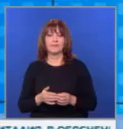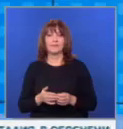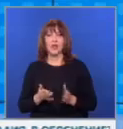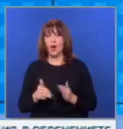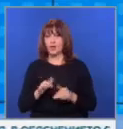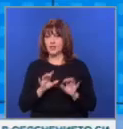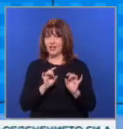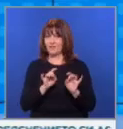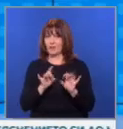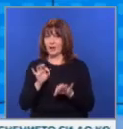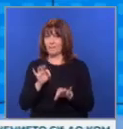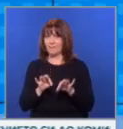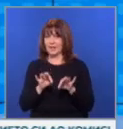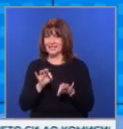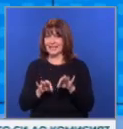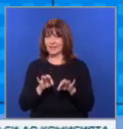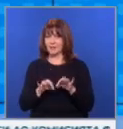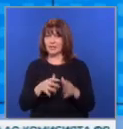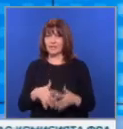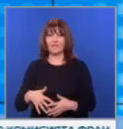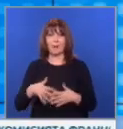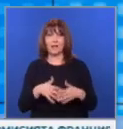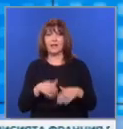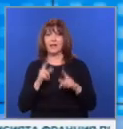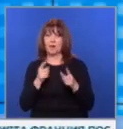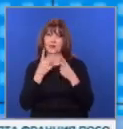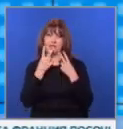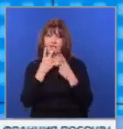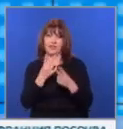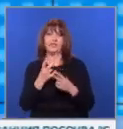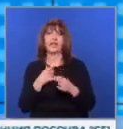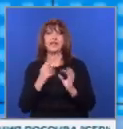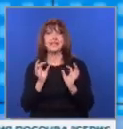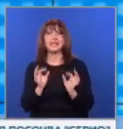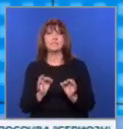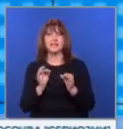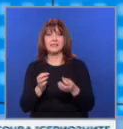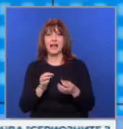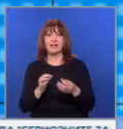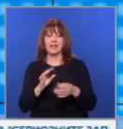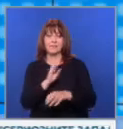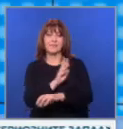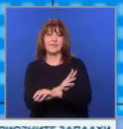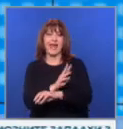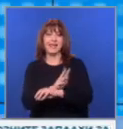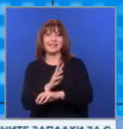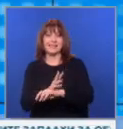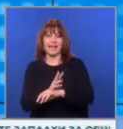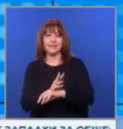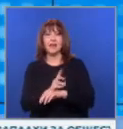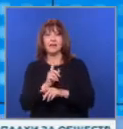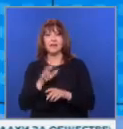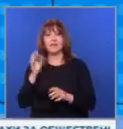Оста информация за президентските избори в Съединените Штати може да откриете на нашата специална страница в новинарския ни сайт bntnews.bg